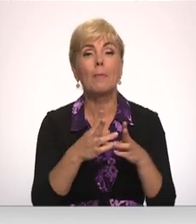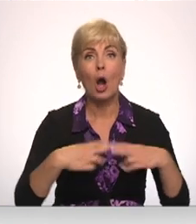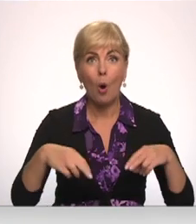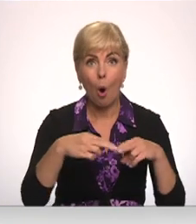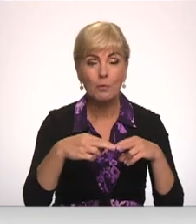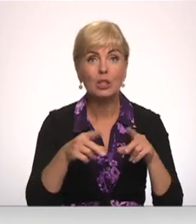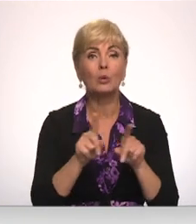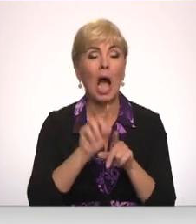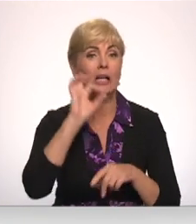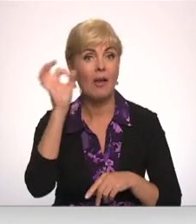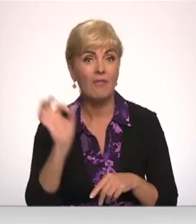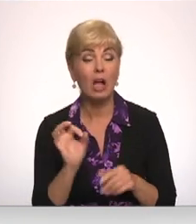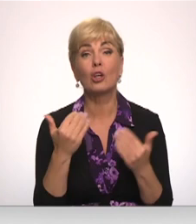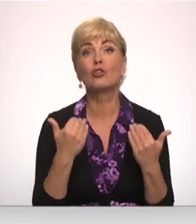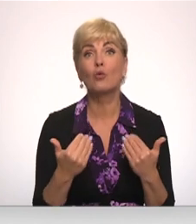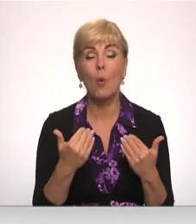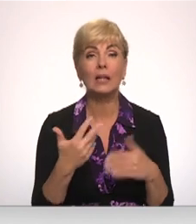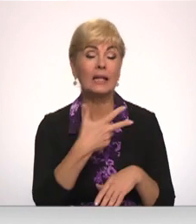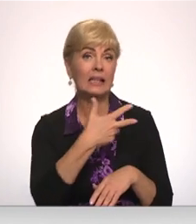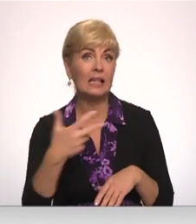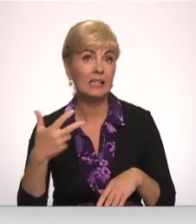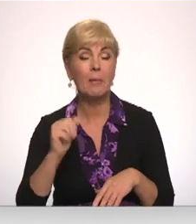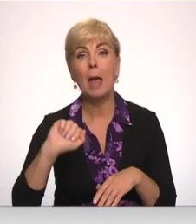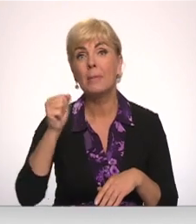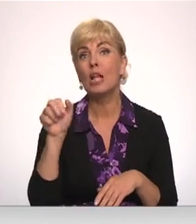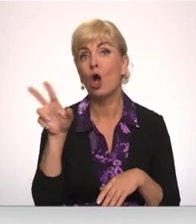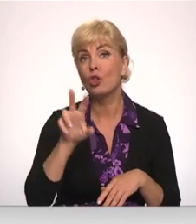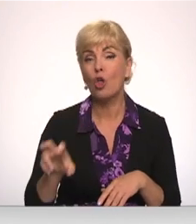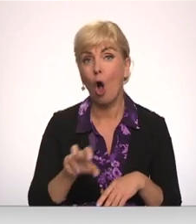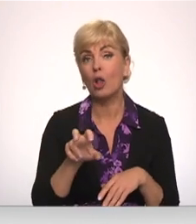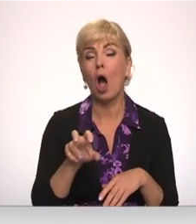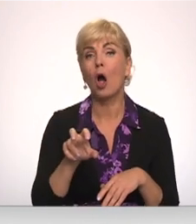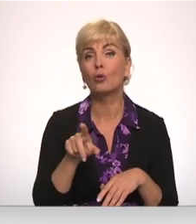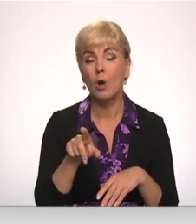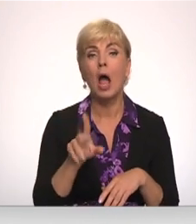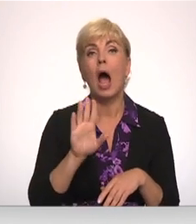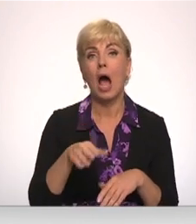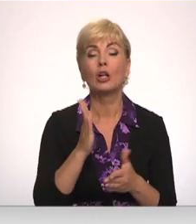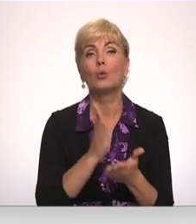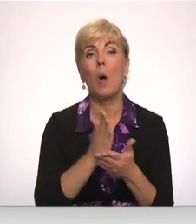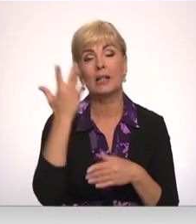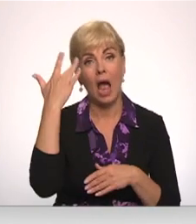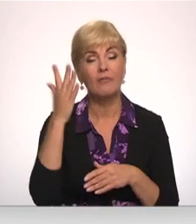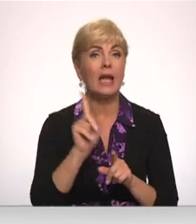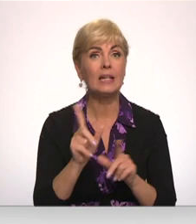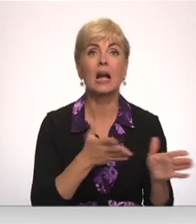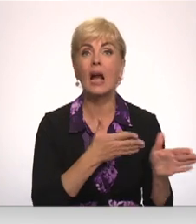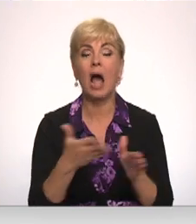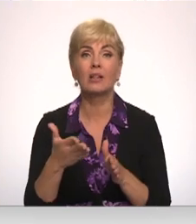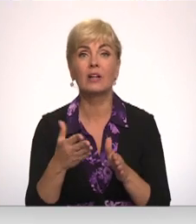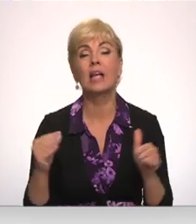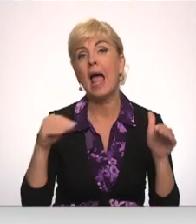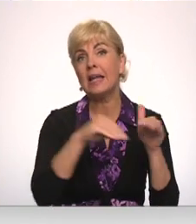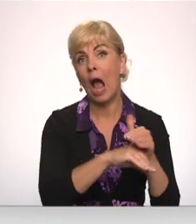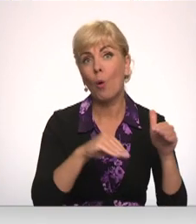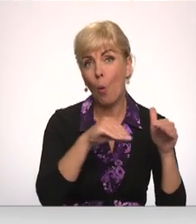skaidrs šodien, ka 300 miljonu dolāru būs tās, ko noteikti ASV būtu gatavas ieguldīt